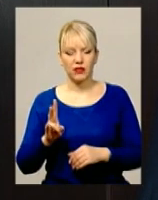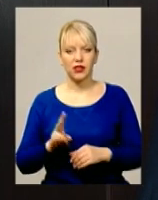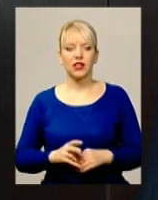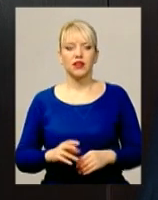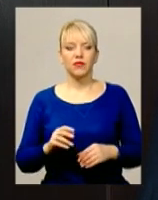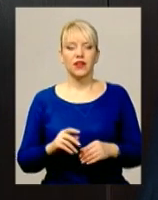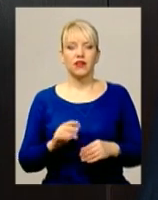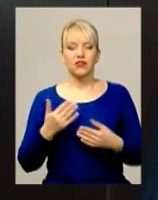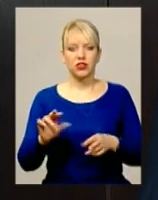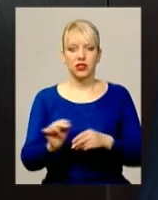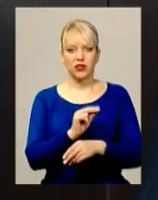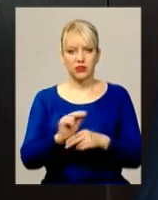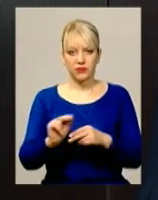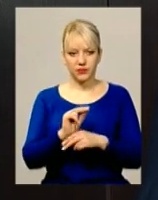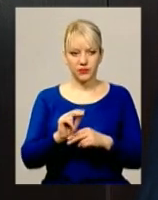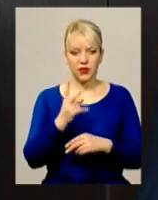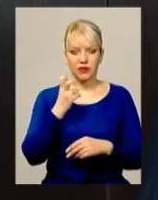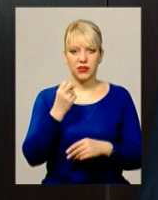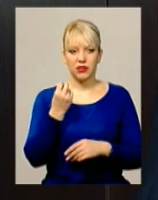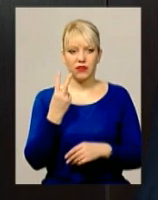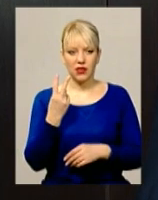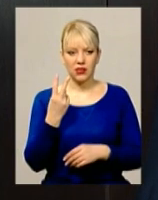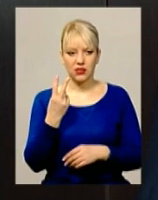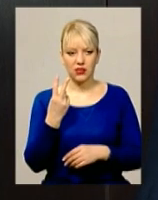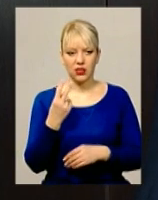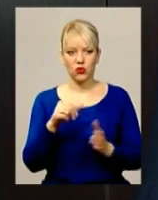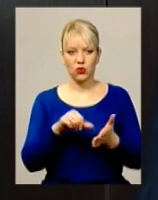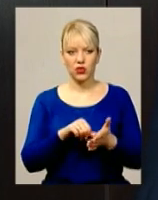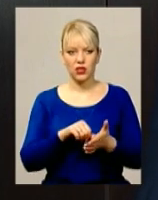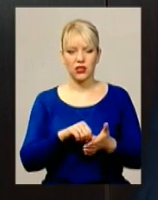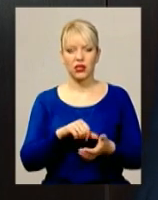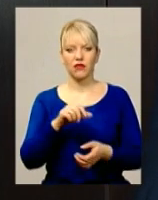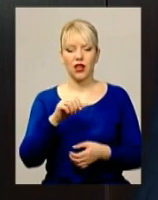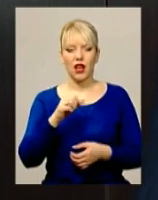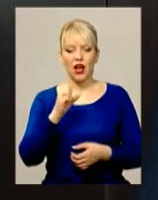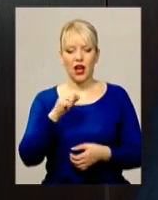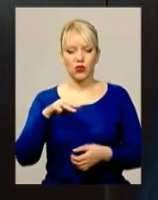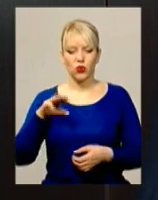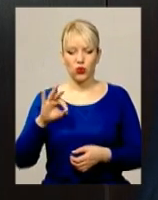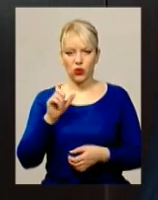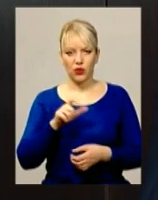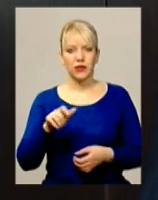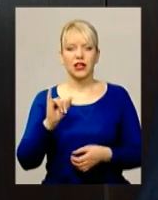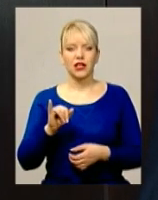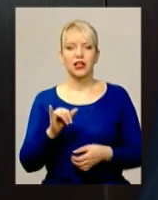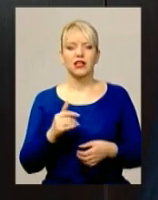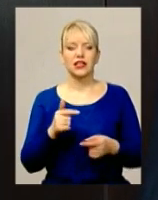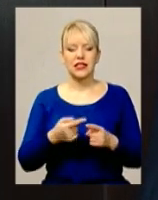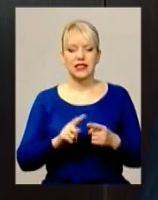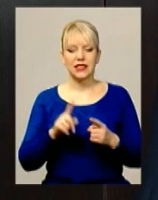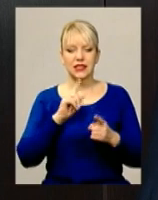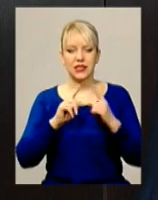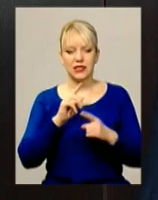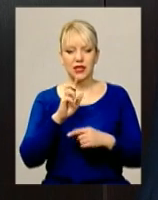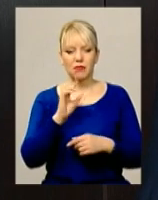Пройшли зубопротезування 212 учасників АТО. На цій сесії, яка буде в березні